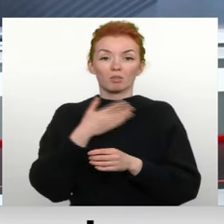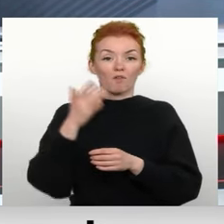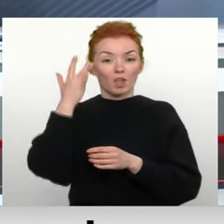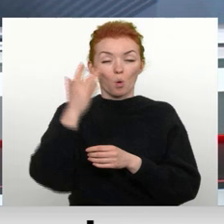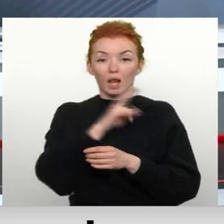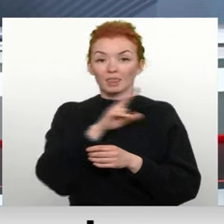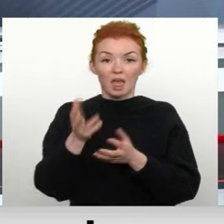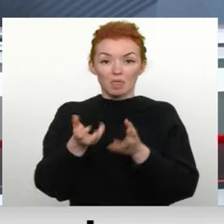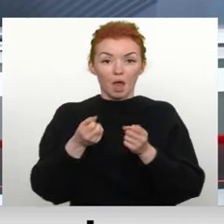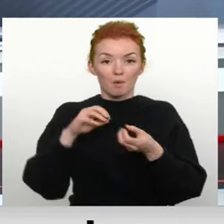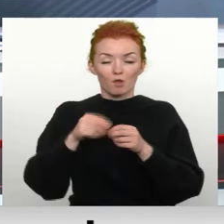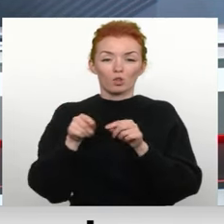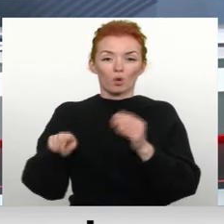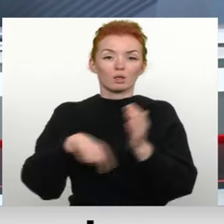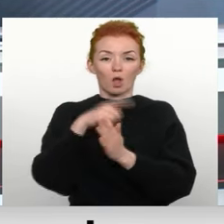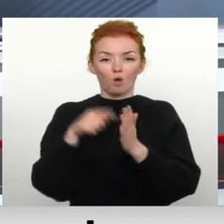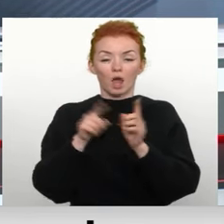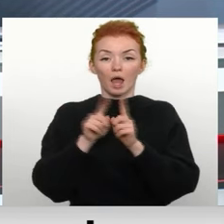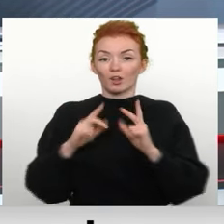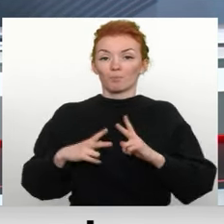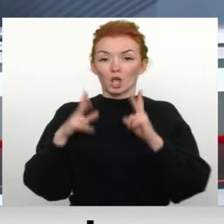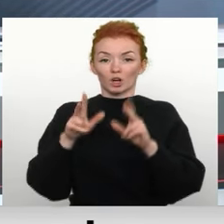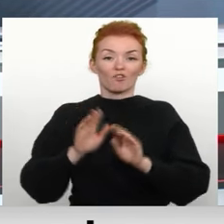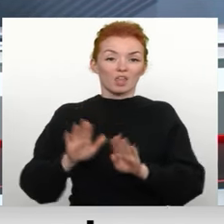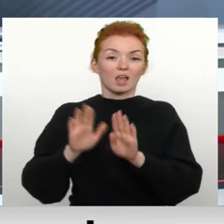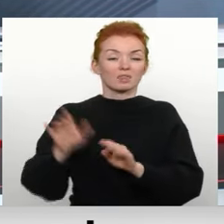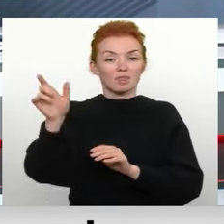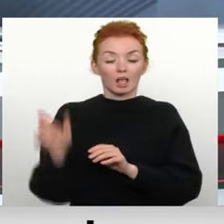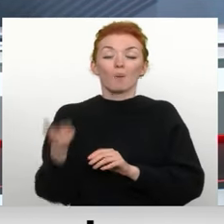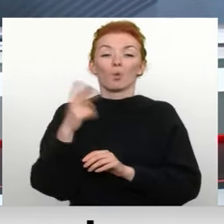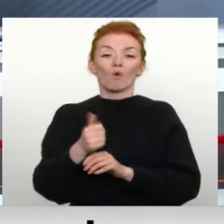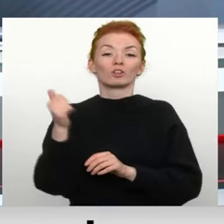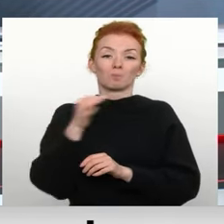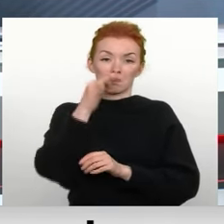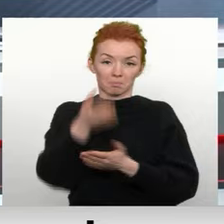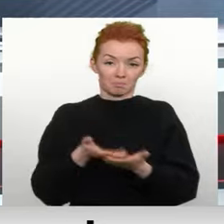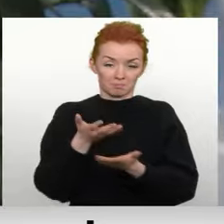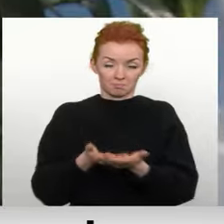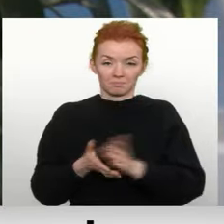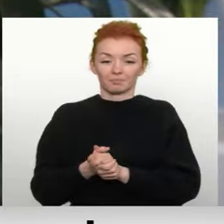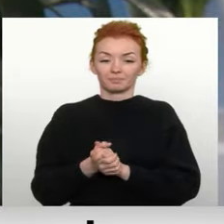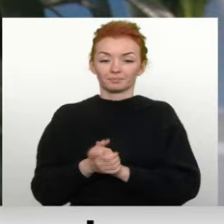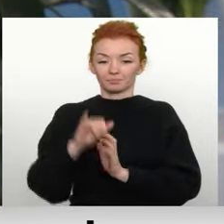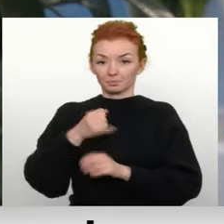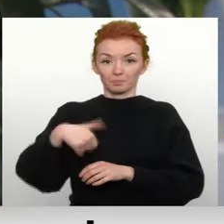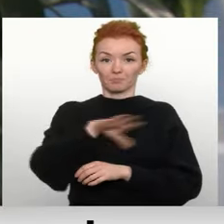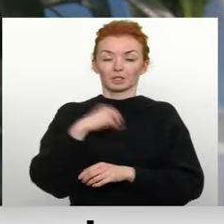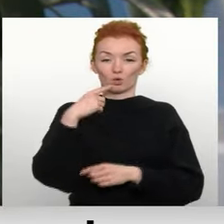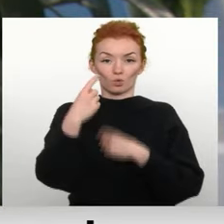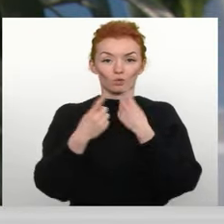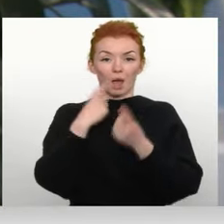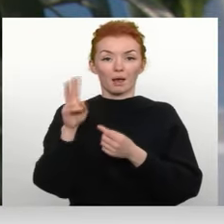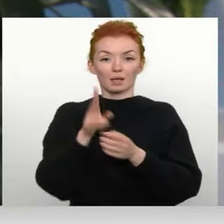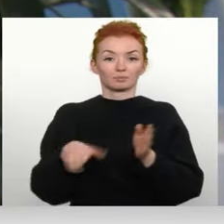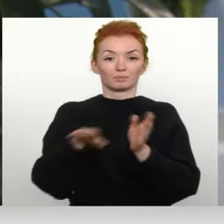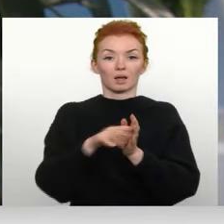jautāja šodien Ropažu domas piekslēdātāju vietniekam Haraldam Burkolskim un lūkā, kā viņš to pamatoja. Ja mēs runājam par tiem, kas piedalījušies